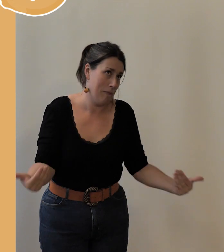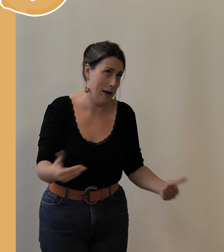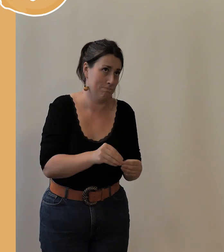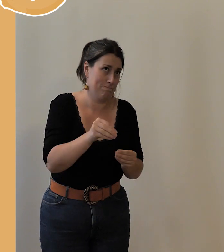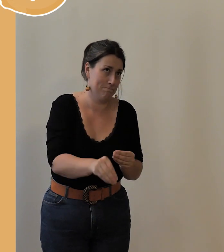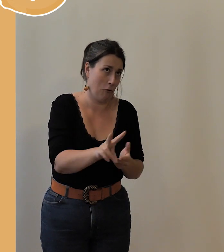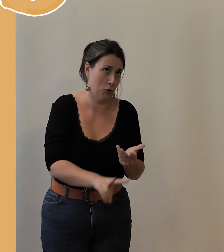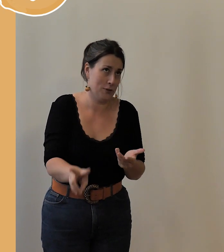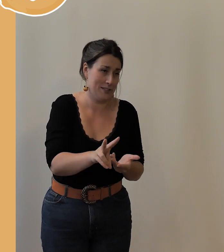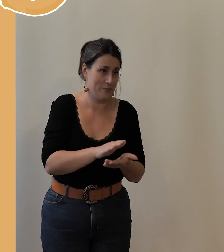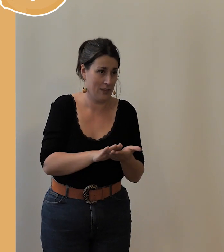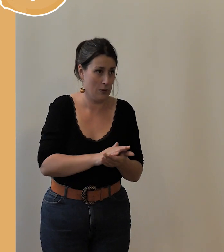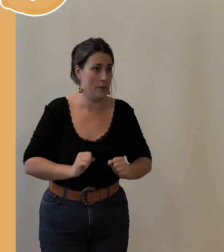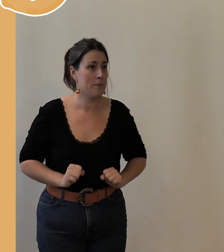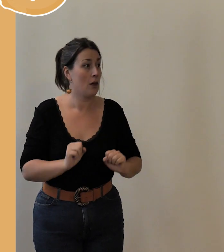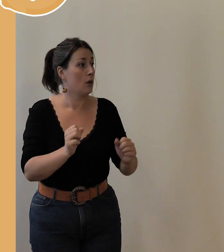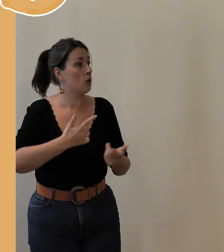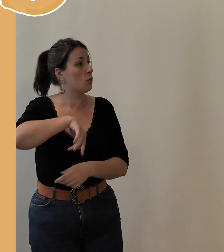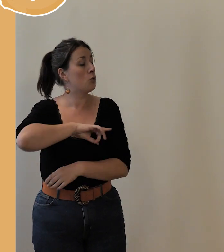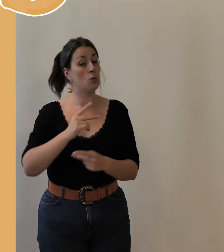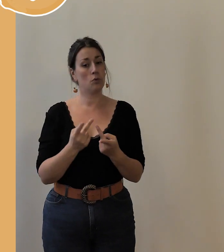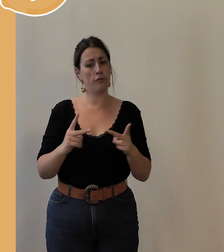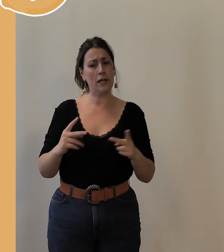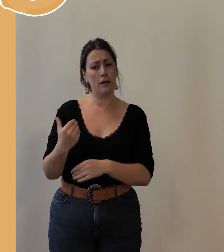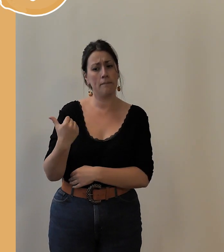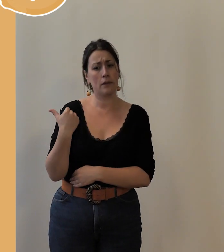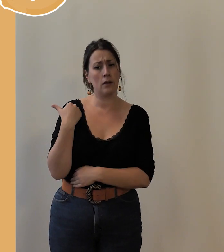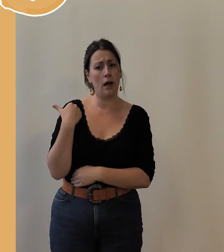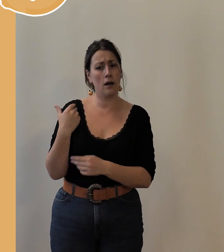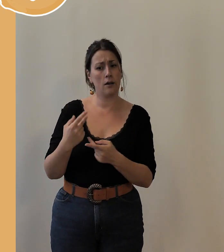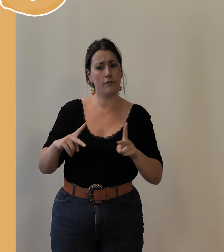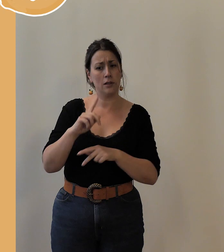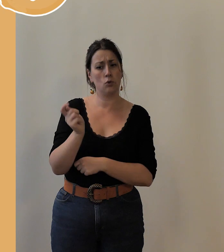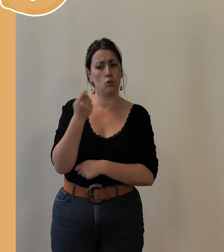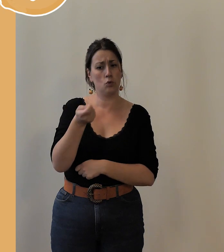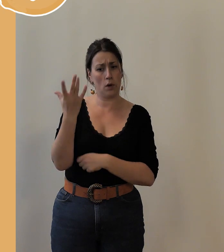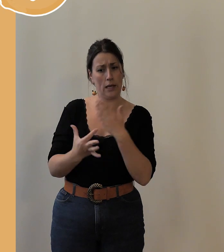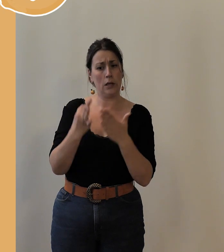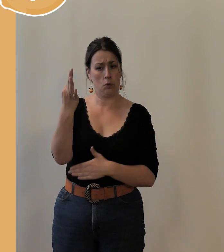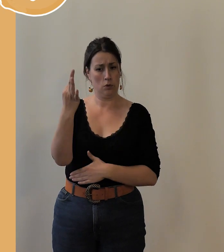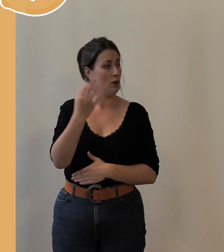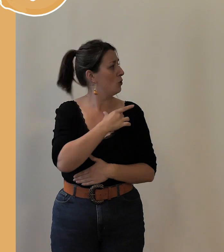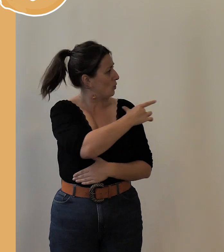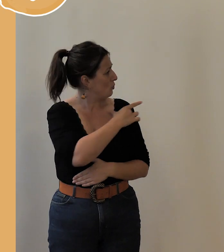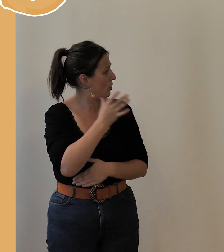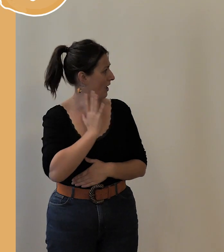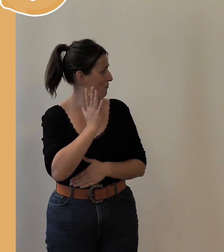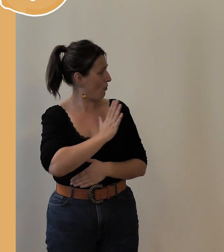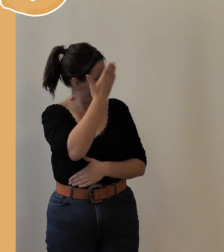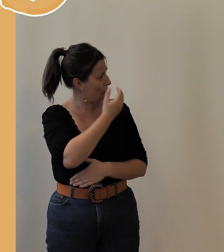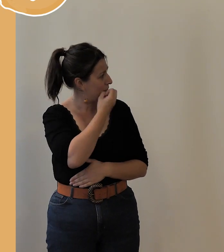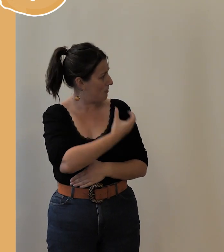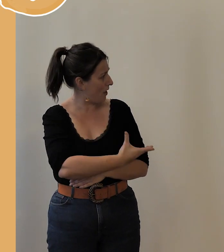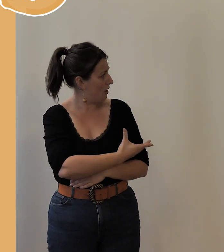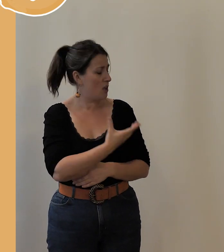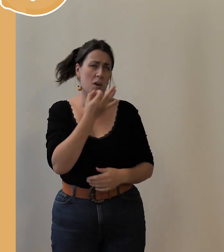Que vous dire ? Que depuis que nous sommes élus à la ville, je crois souvent Jean-Luc Porel, que je connaissais un petit peu avant, et plusieurs fois il